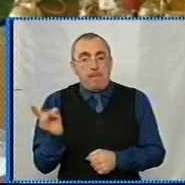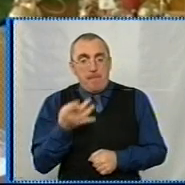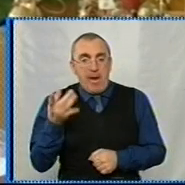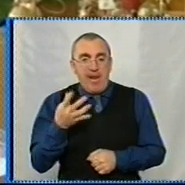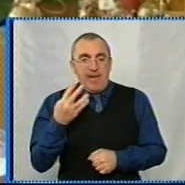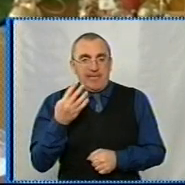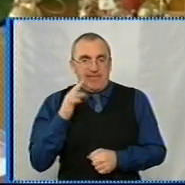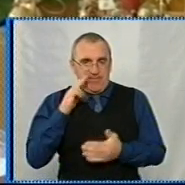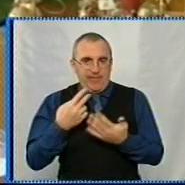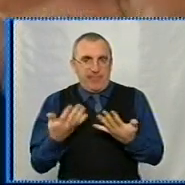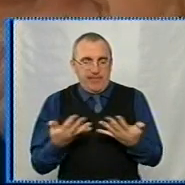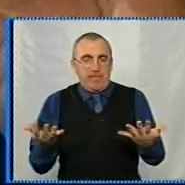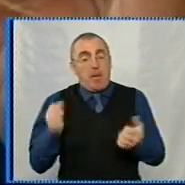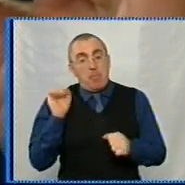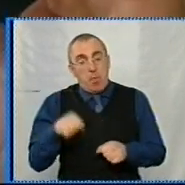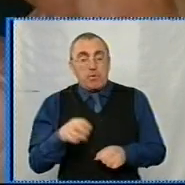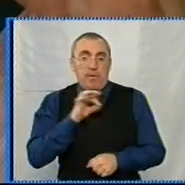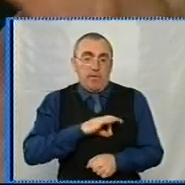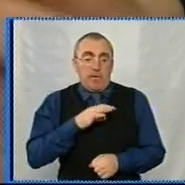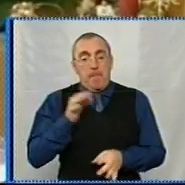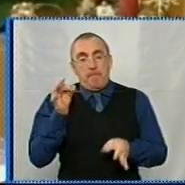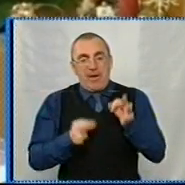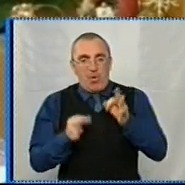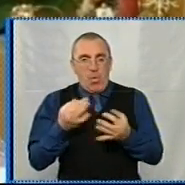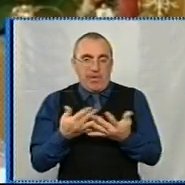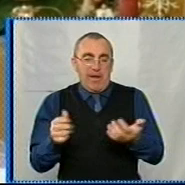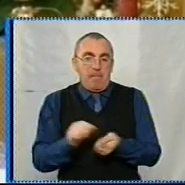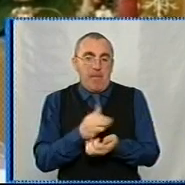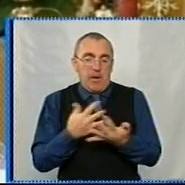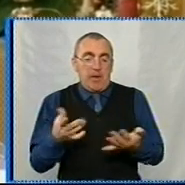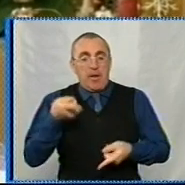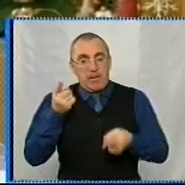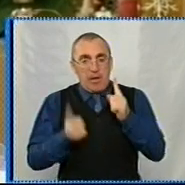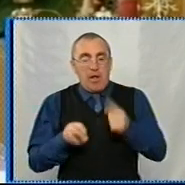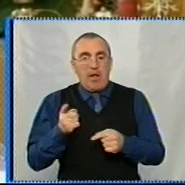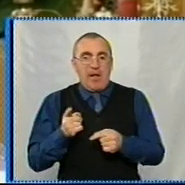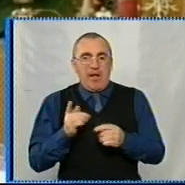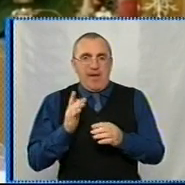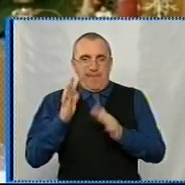відтінку, а можу використати природній матеріал. У мене є ось натуральна хвоя.